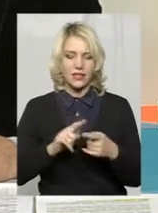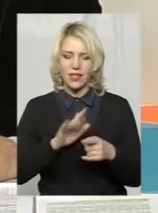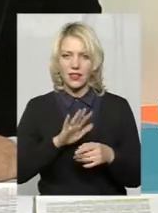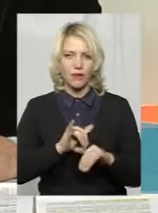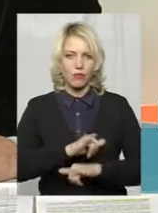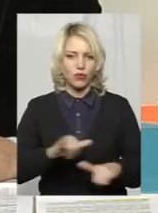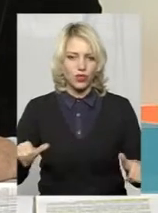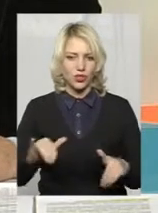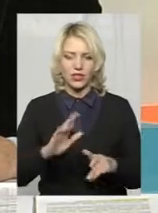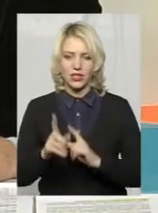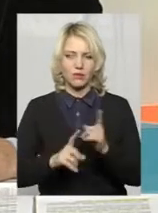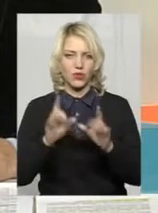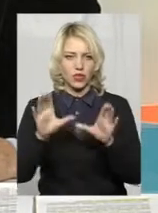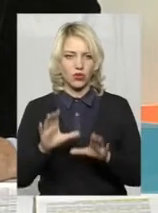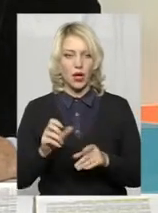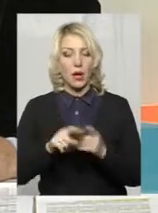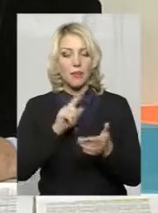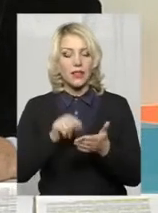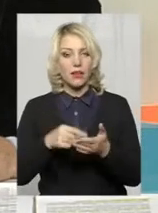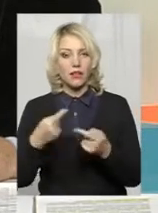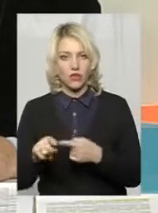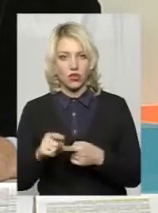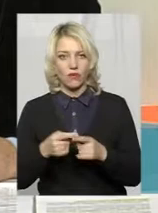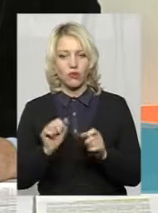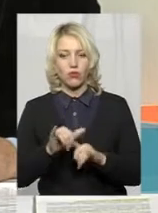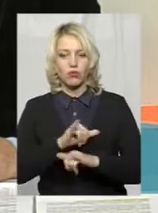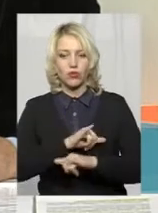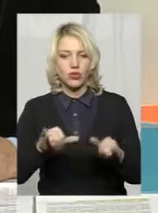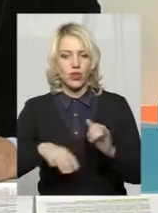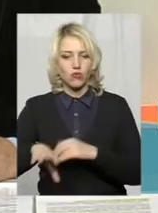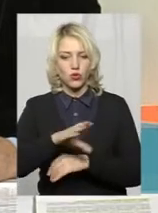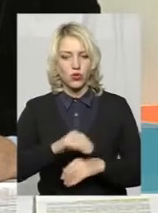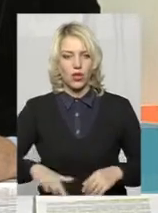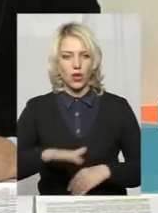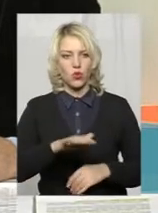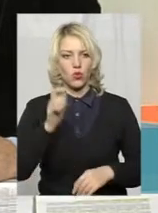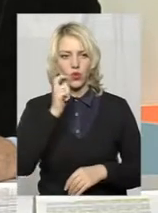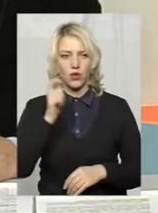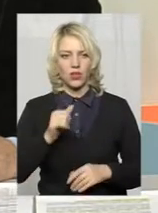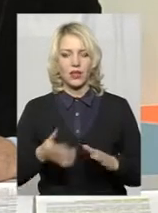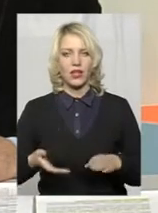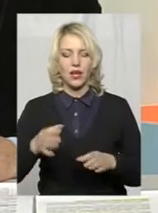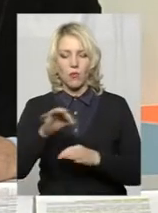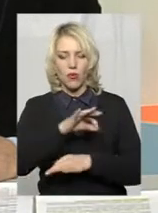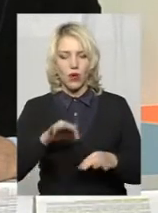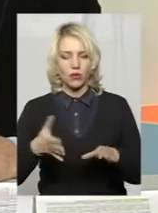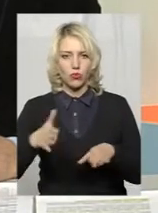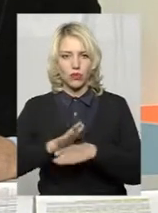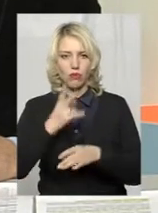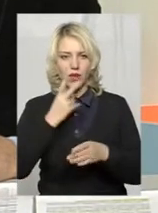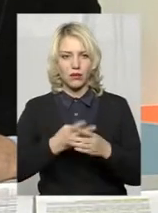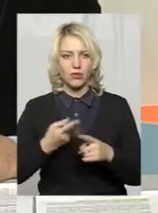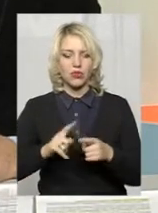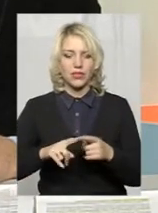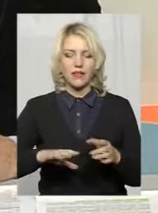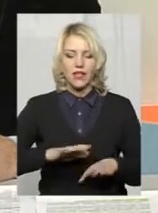законодавство, ні правове поле. Питання в іншому, що воно може бути поширене на всю територію України і проєктом передбачено, що військовогідний стан поширюється